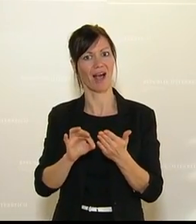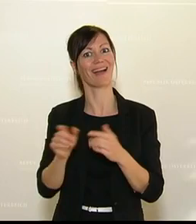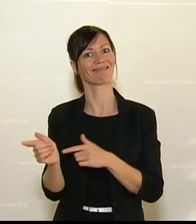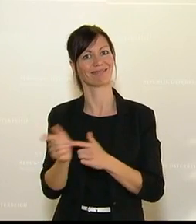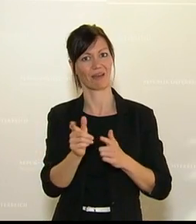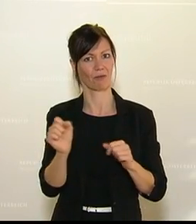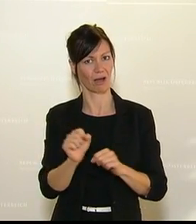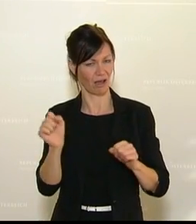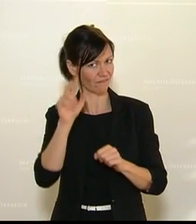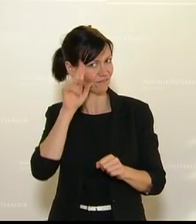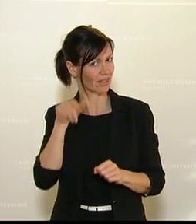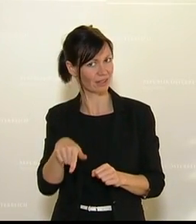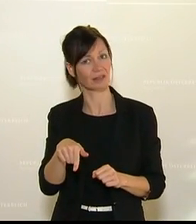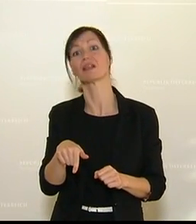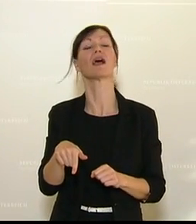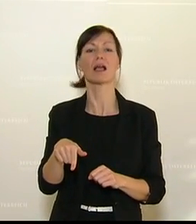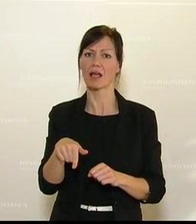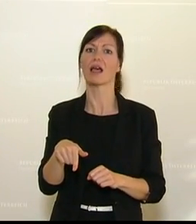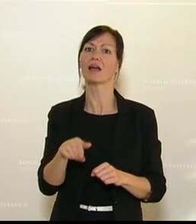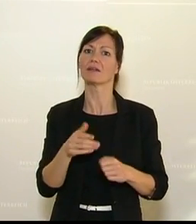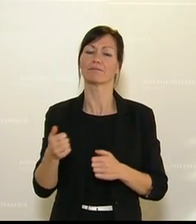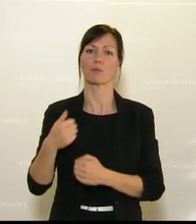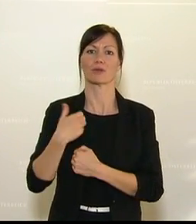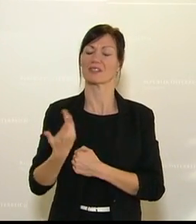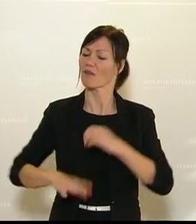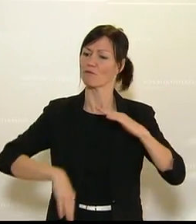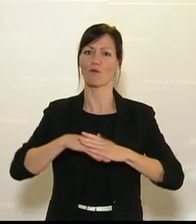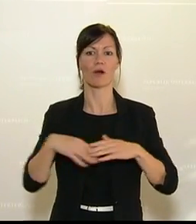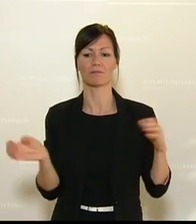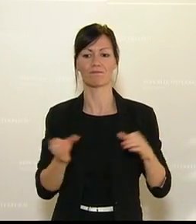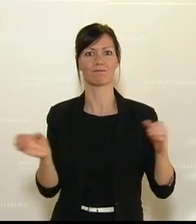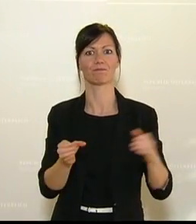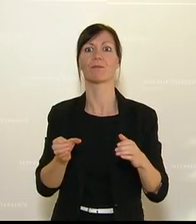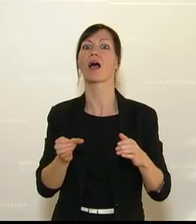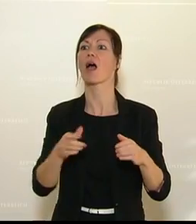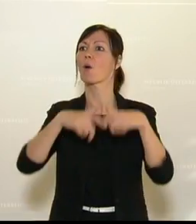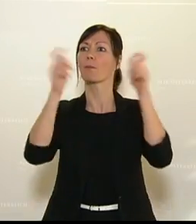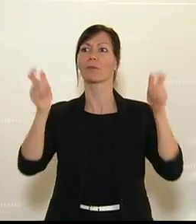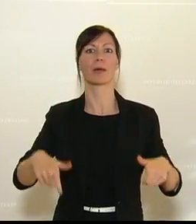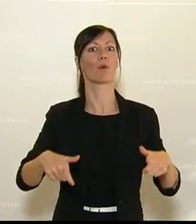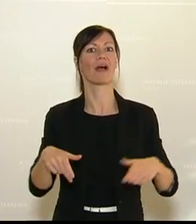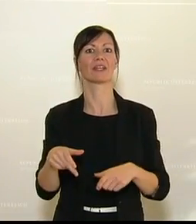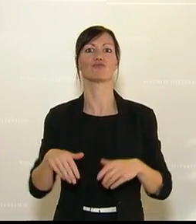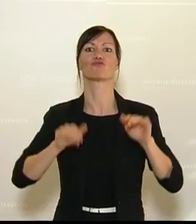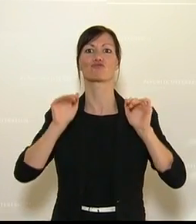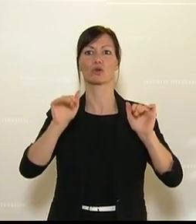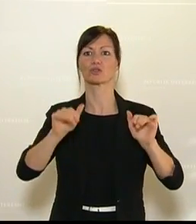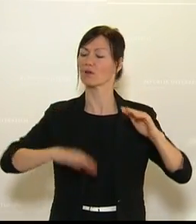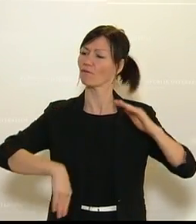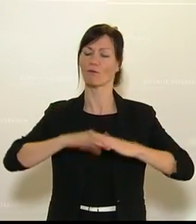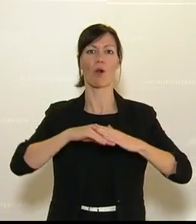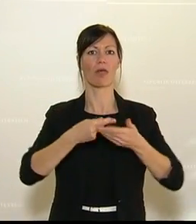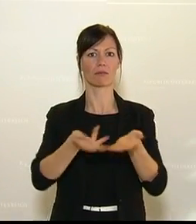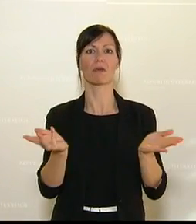als das Bundesheer noch in der Terrornacht vollständig den Objektschutz in Wien übernommen hat, um die